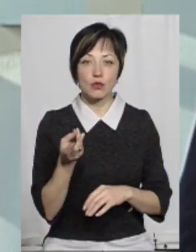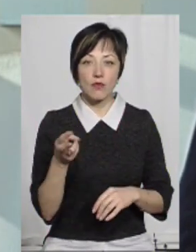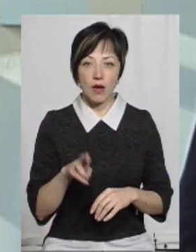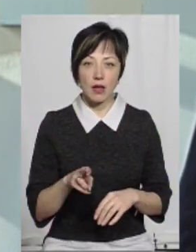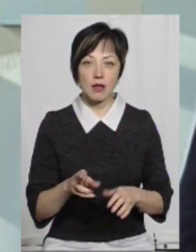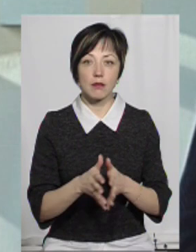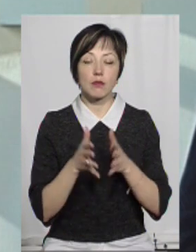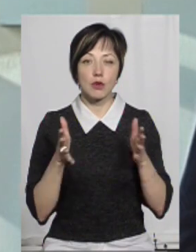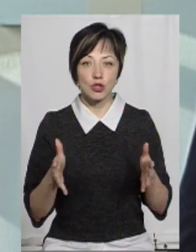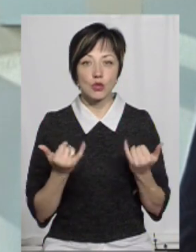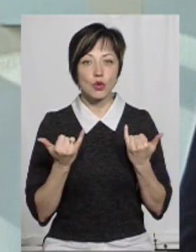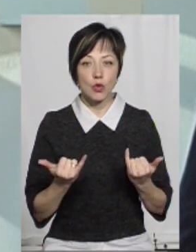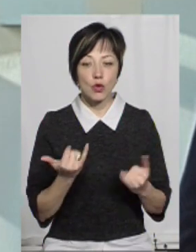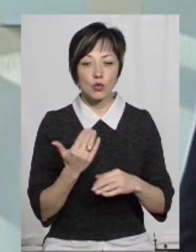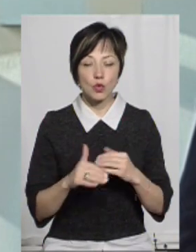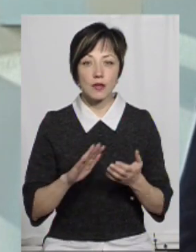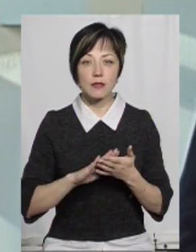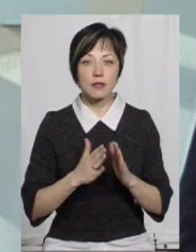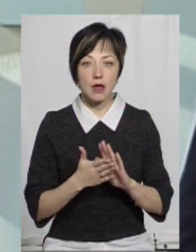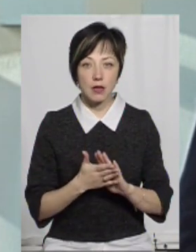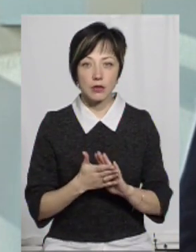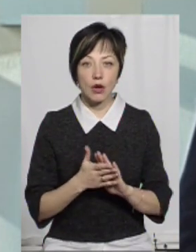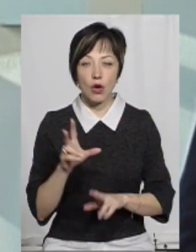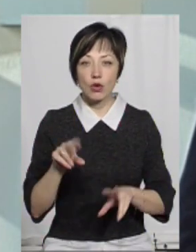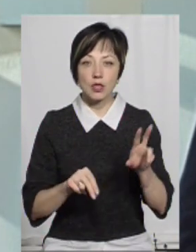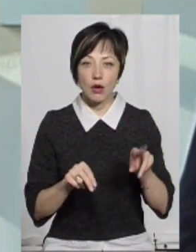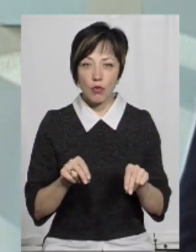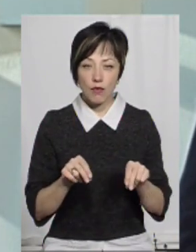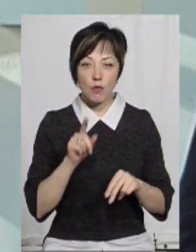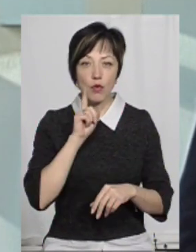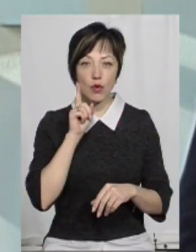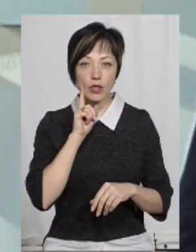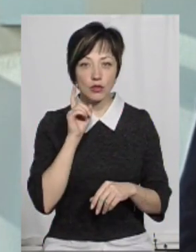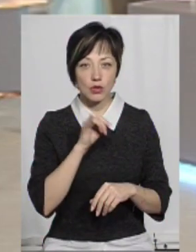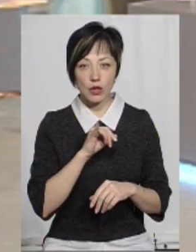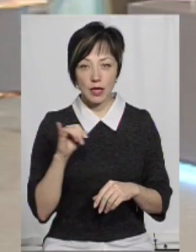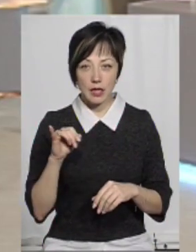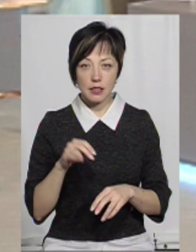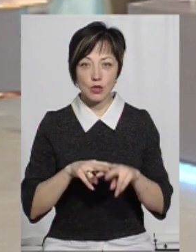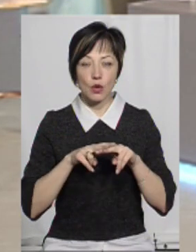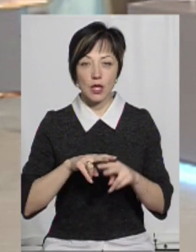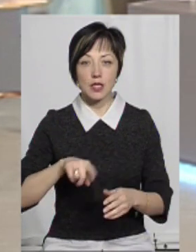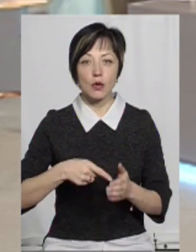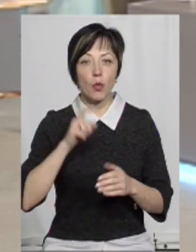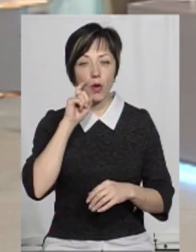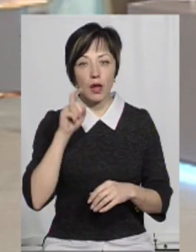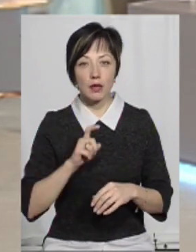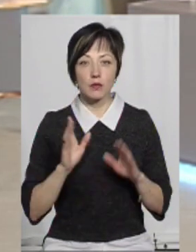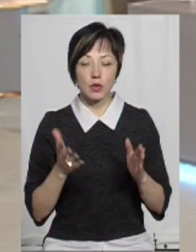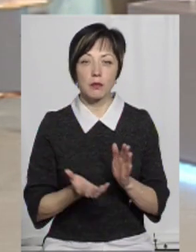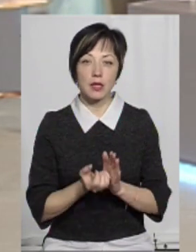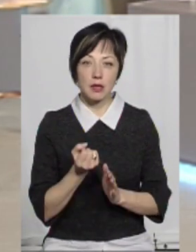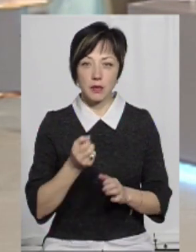набагато більше. Сьогодні вже в статусі, ми розраховуємо в статусі молодіжної столиці України, це буде